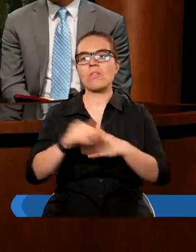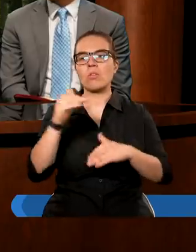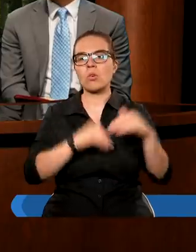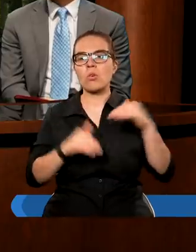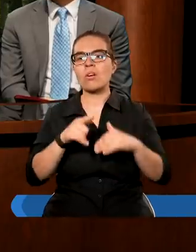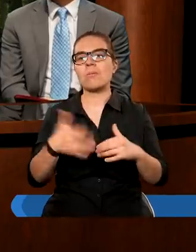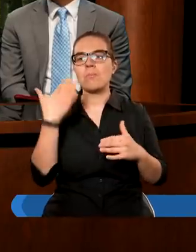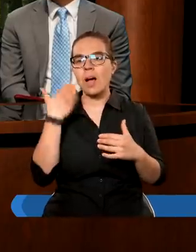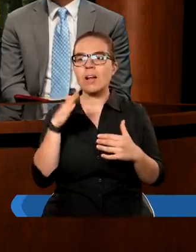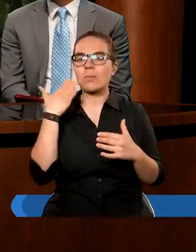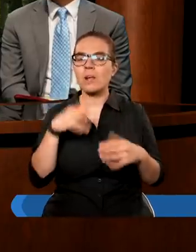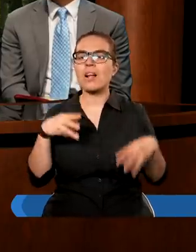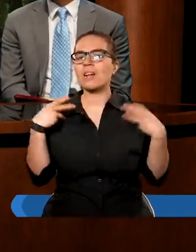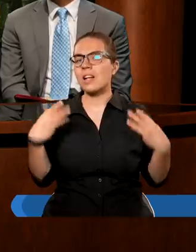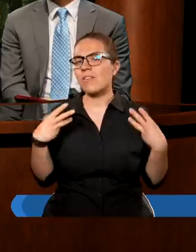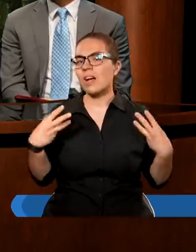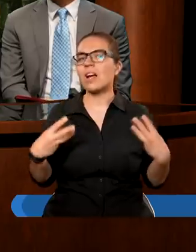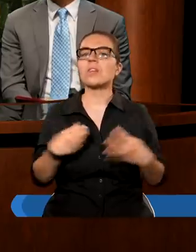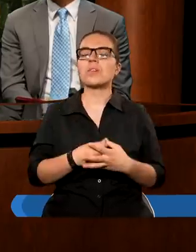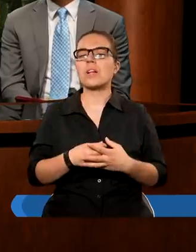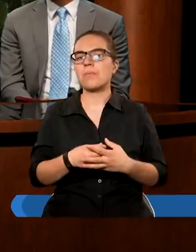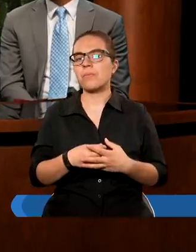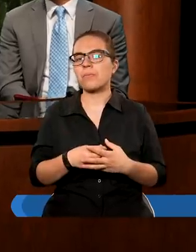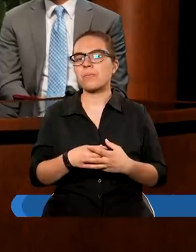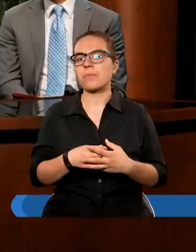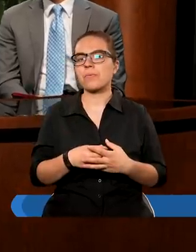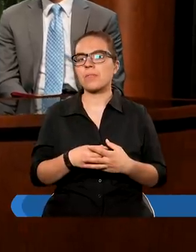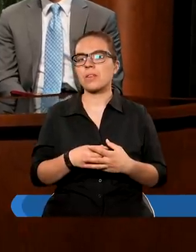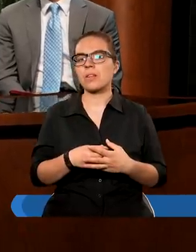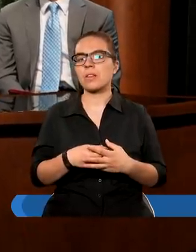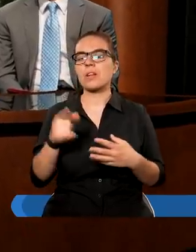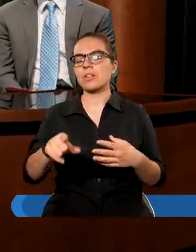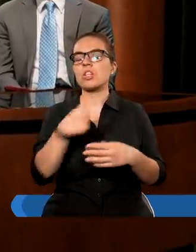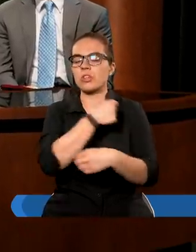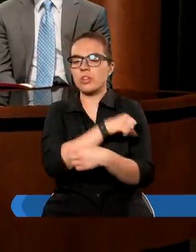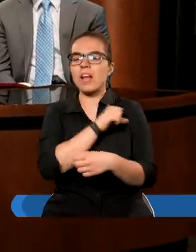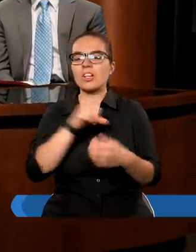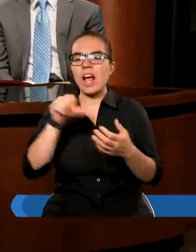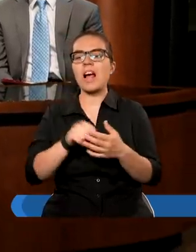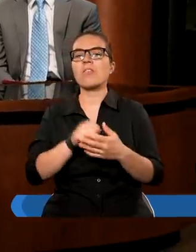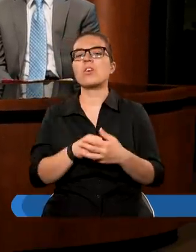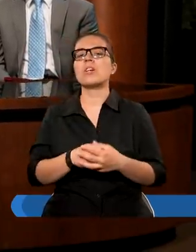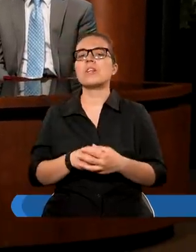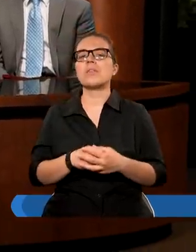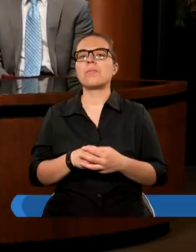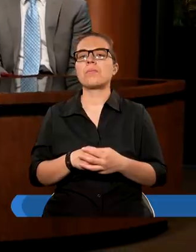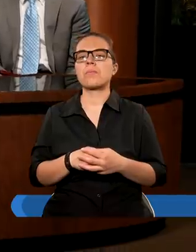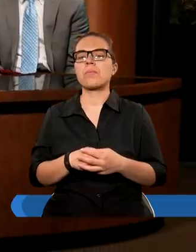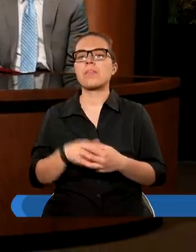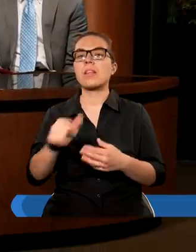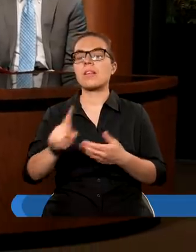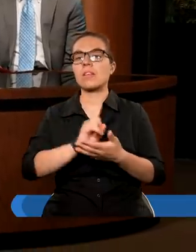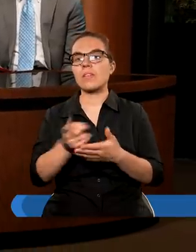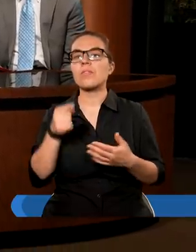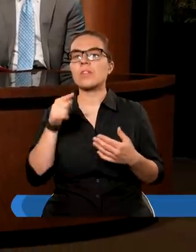Bardzo ważne. Rzeczywiście, jak do naszą historycy, nikt z chrześcijanem mimo, że w